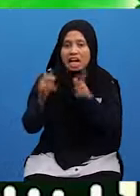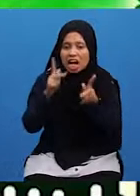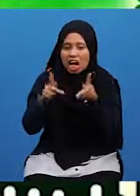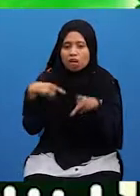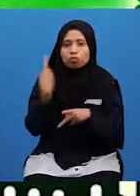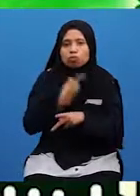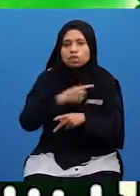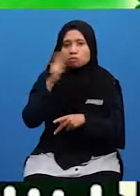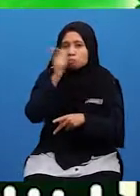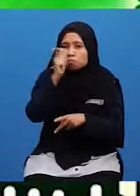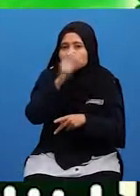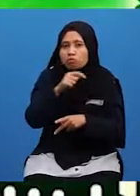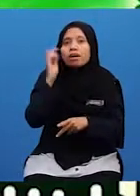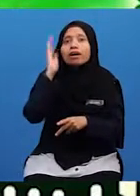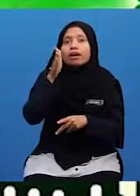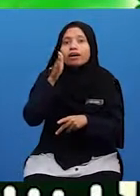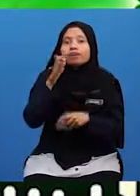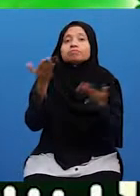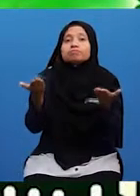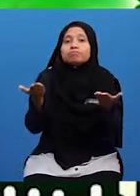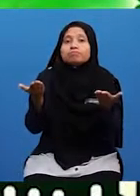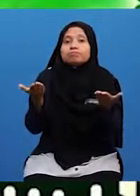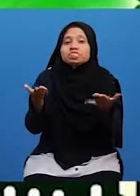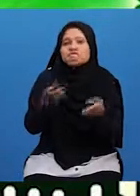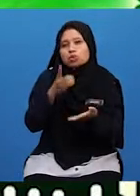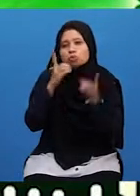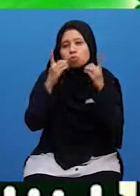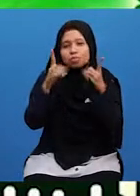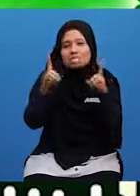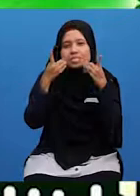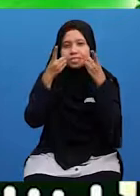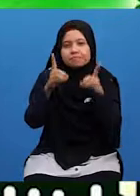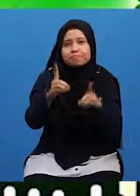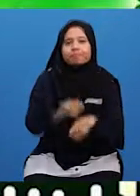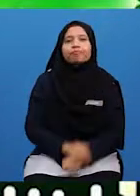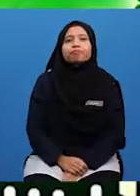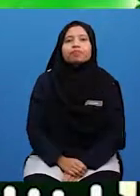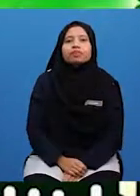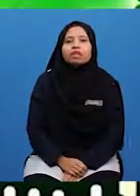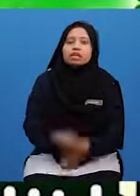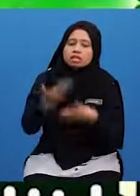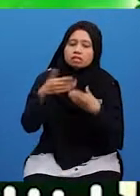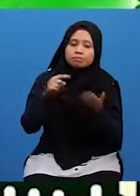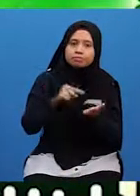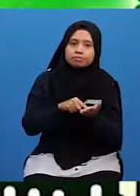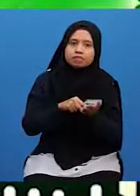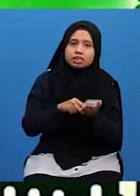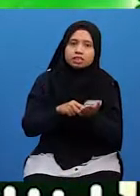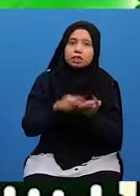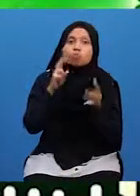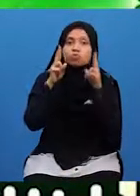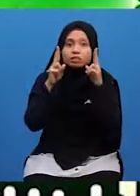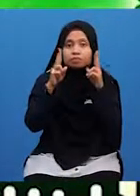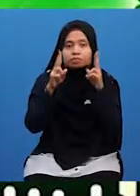kita bohong-bohong Adalah Berdosa Selepas ini Ustazah